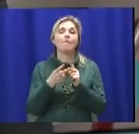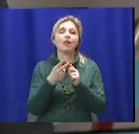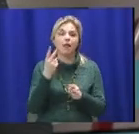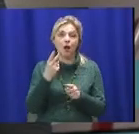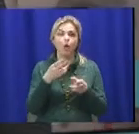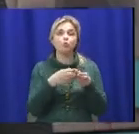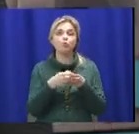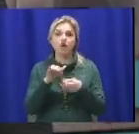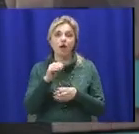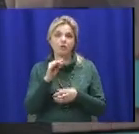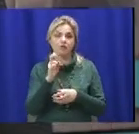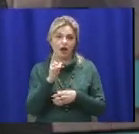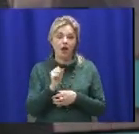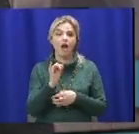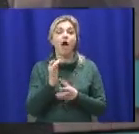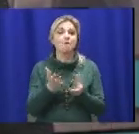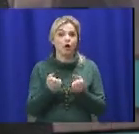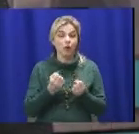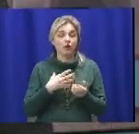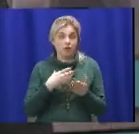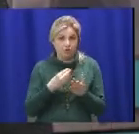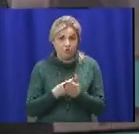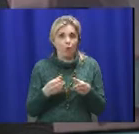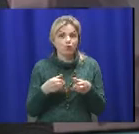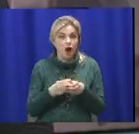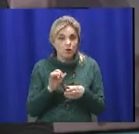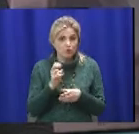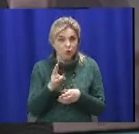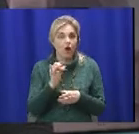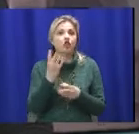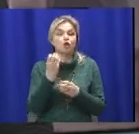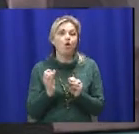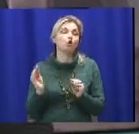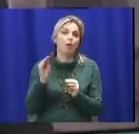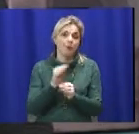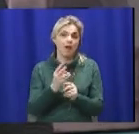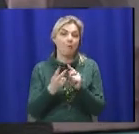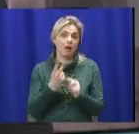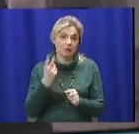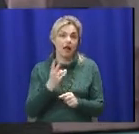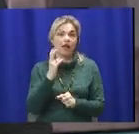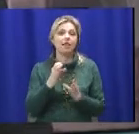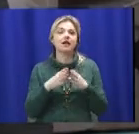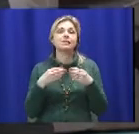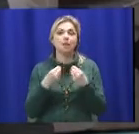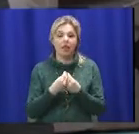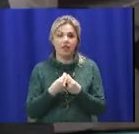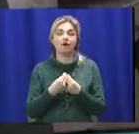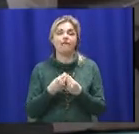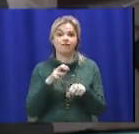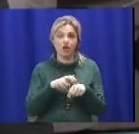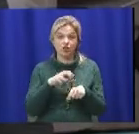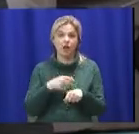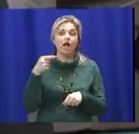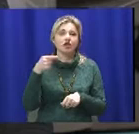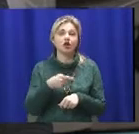участок, і ще полставки совміщає. Так як по нормативу получается на одного семейного врача полторы тысячи населення. Ми делимо ці